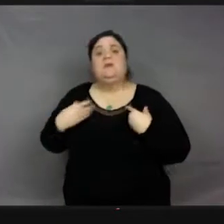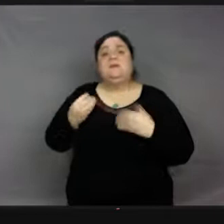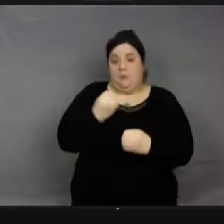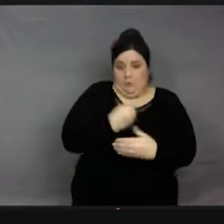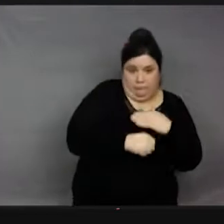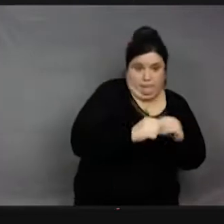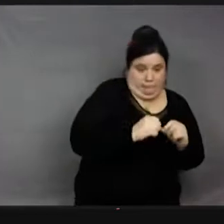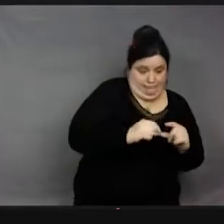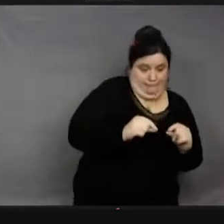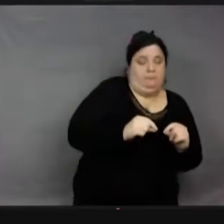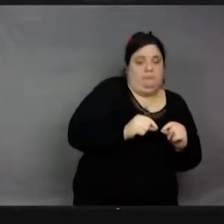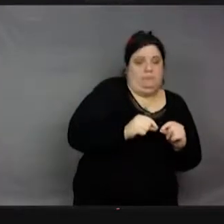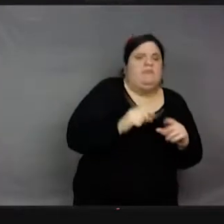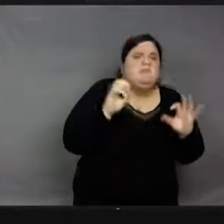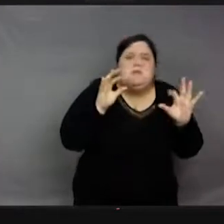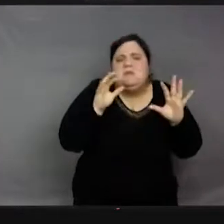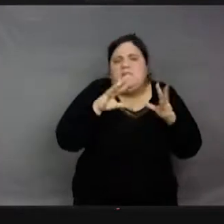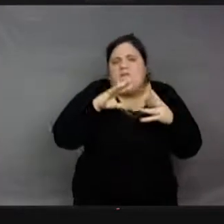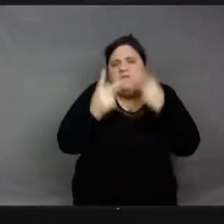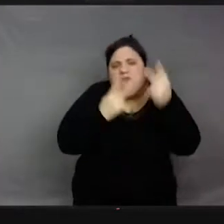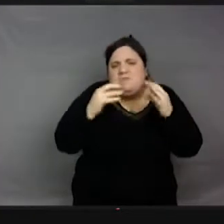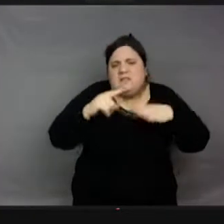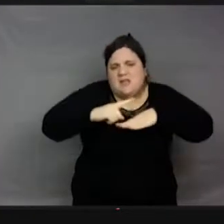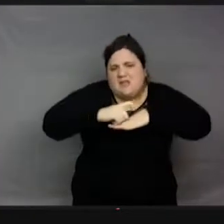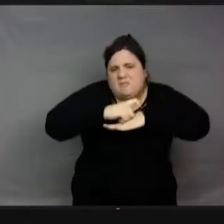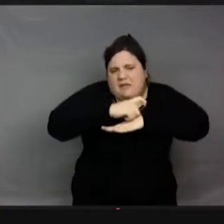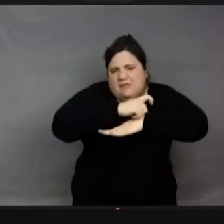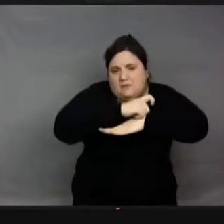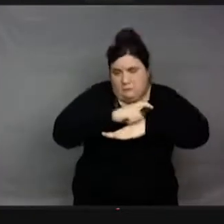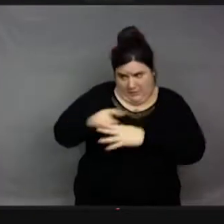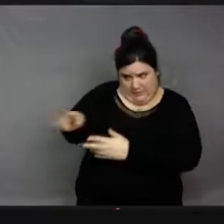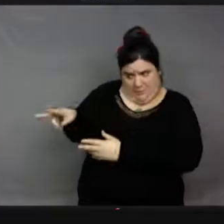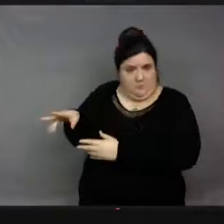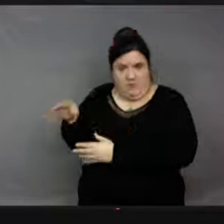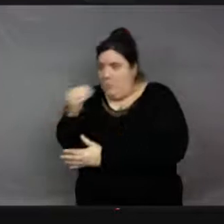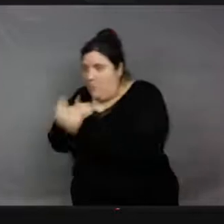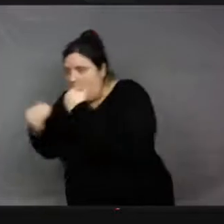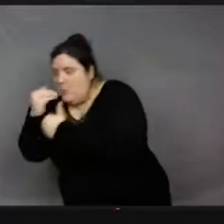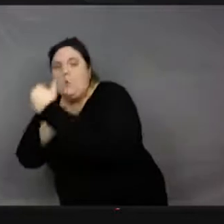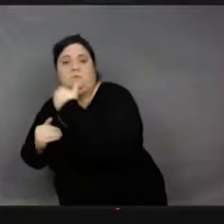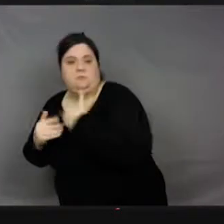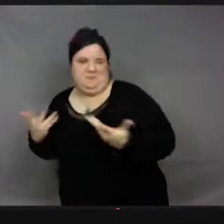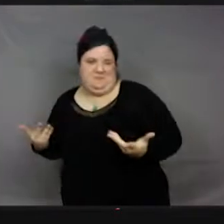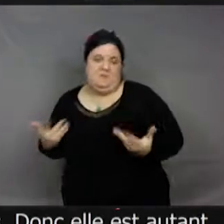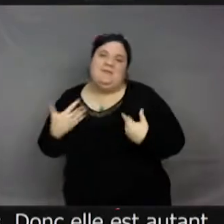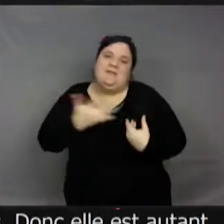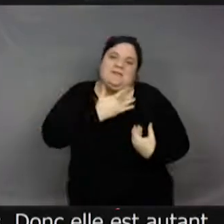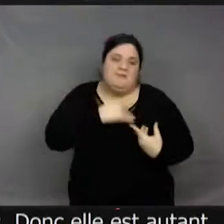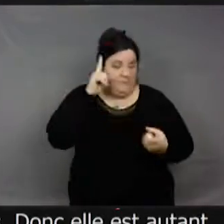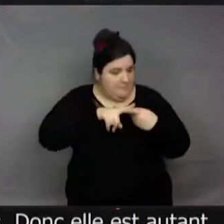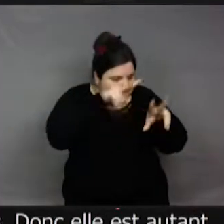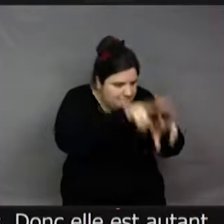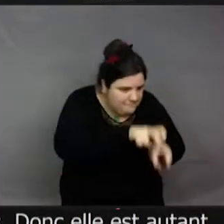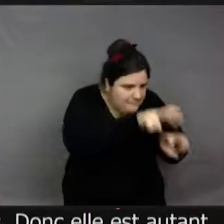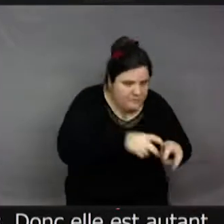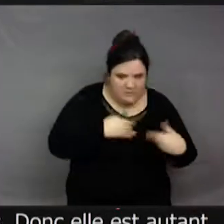pucerons. Donc, elle est autant efficace pour un jardinier qu'une coccinelle, par exemple. D'accord. Donc, le cirf se ceinturait. Et c'est ces petites